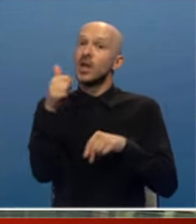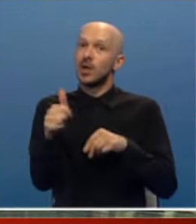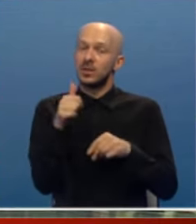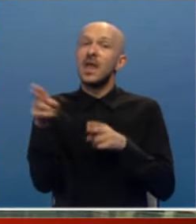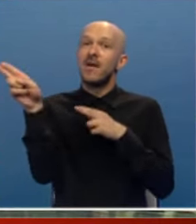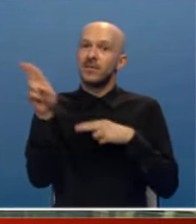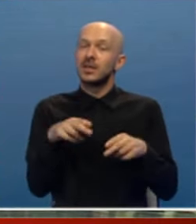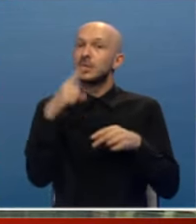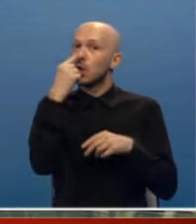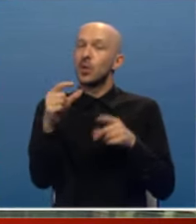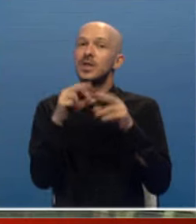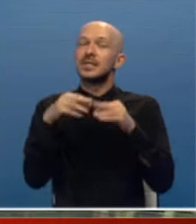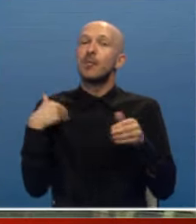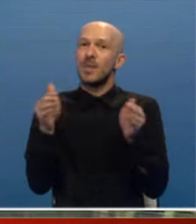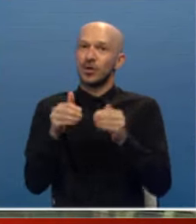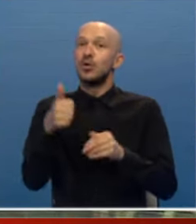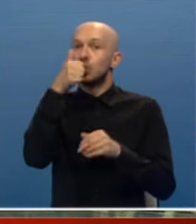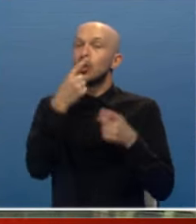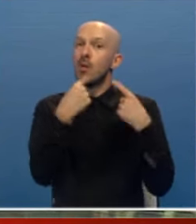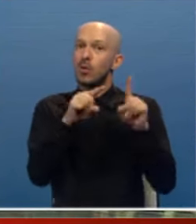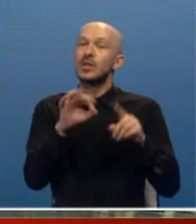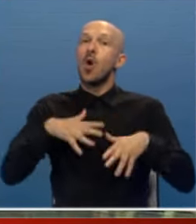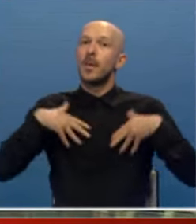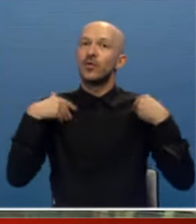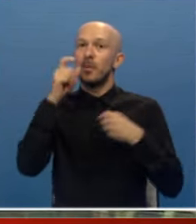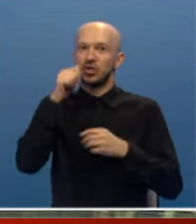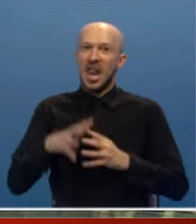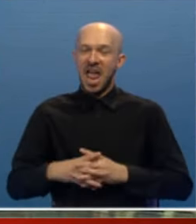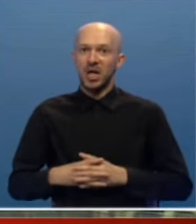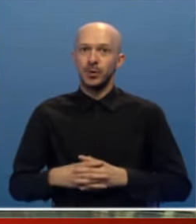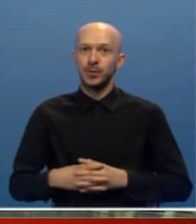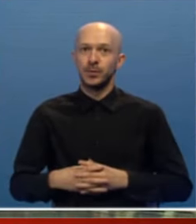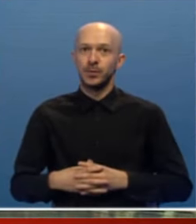godine vratile se rode sa podmlatkom, što je posebno obradovalo mještane.